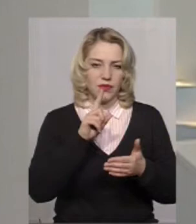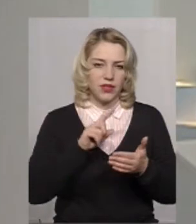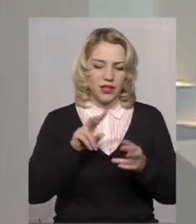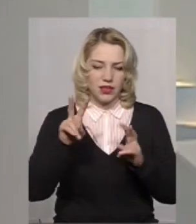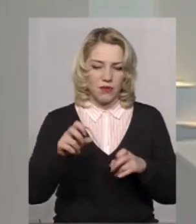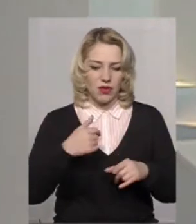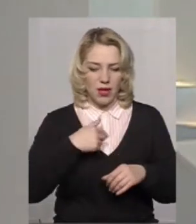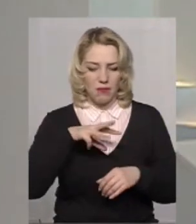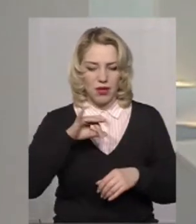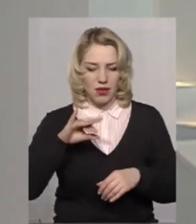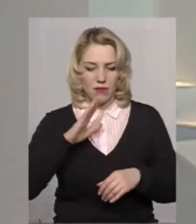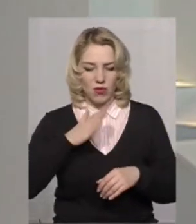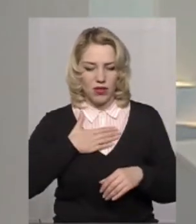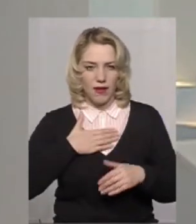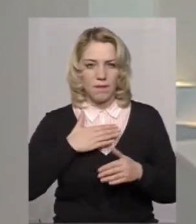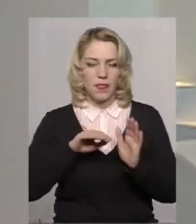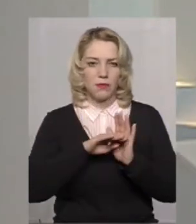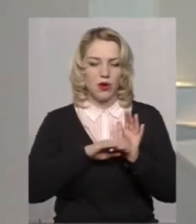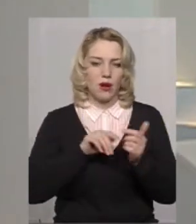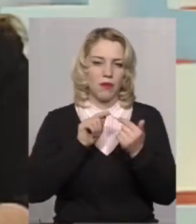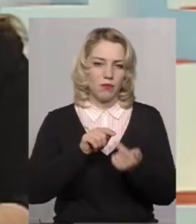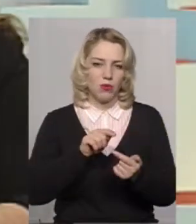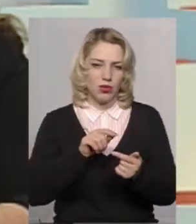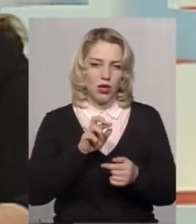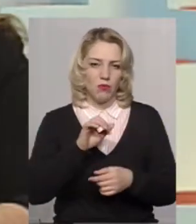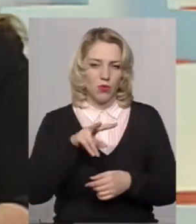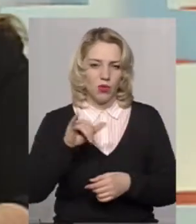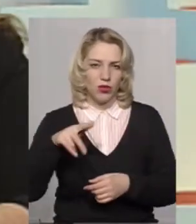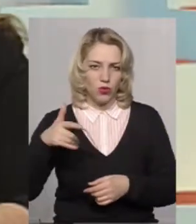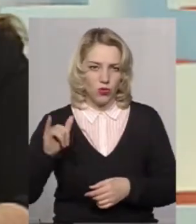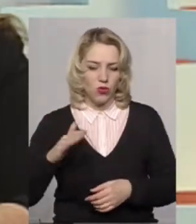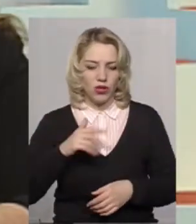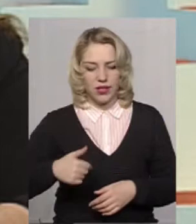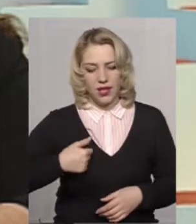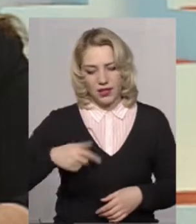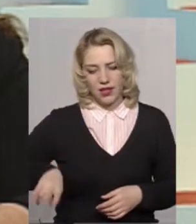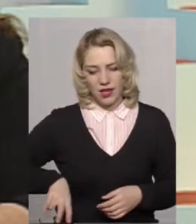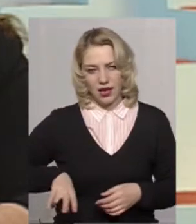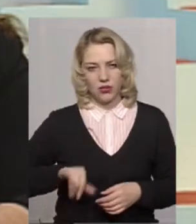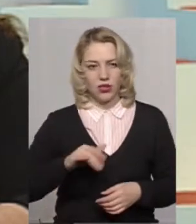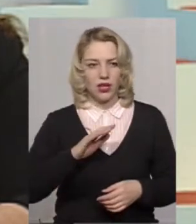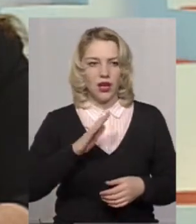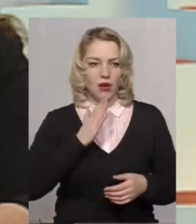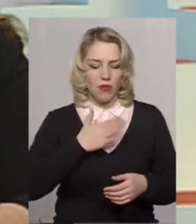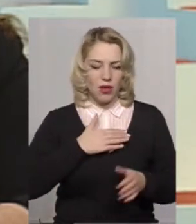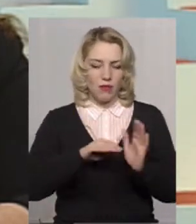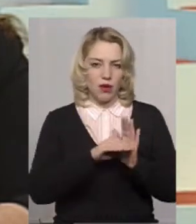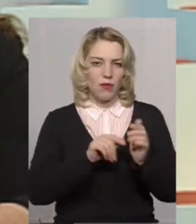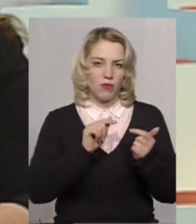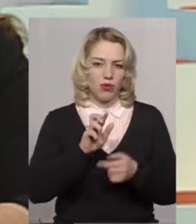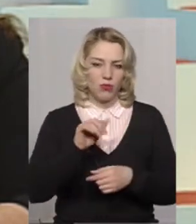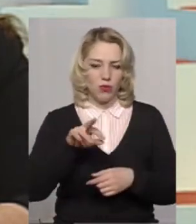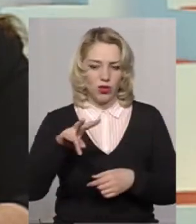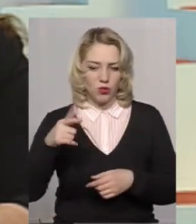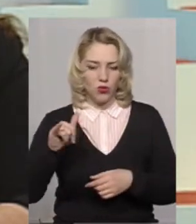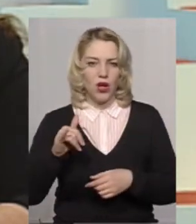я мер і моя програма протидії булінгу, я директор школи, моя програма протидії булінгу, і третя команда